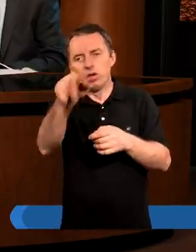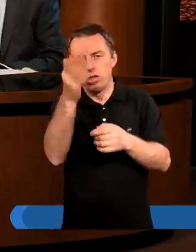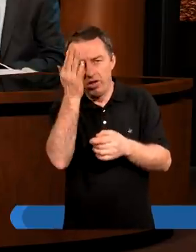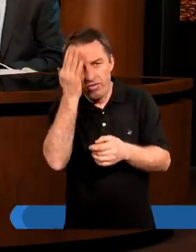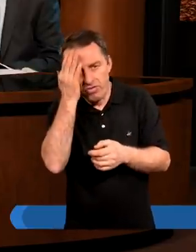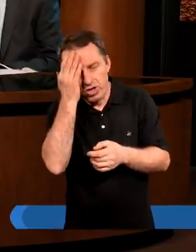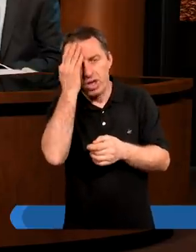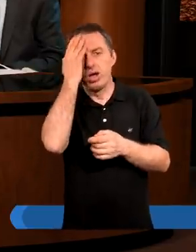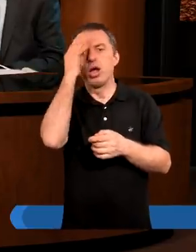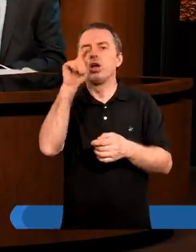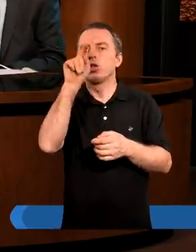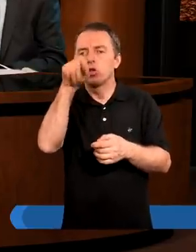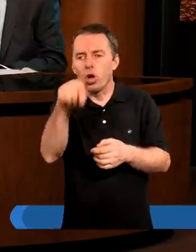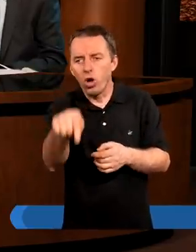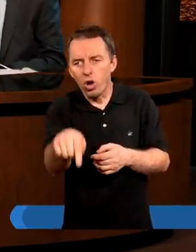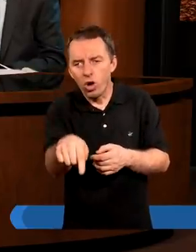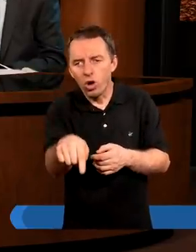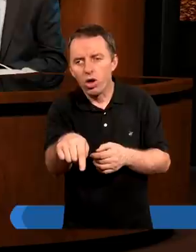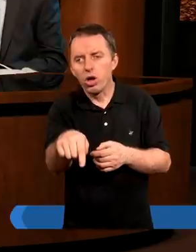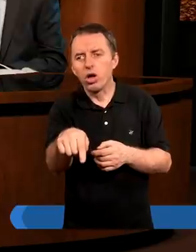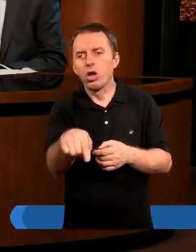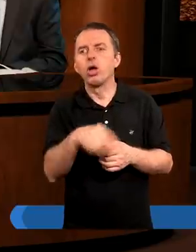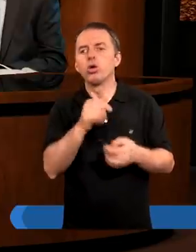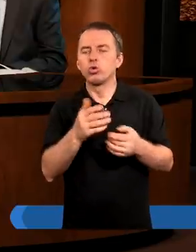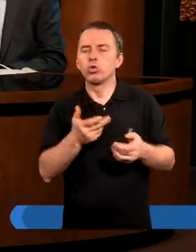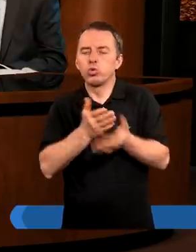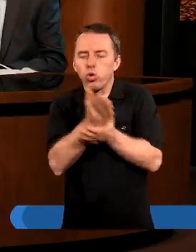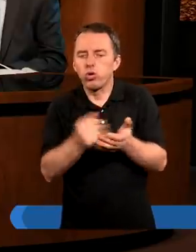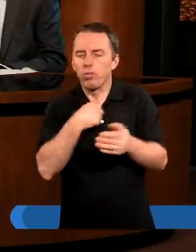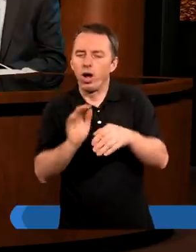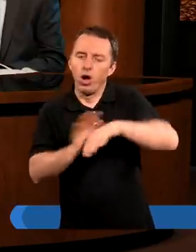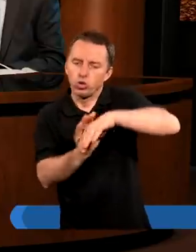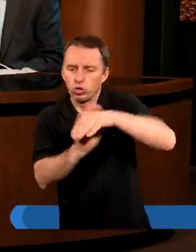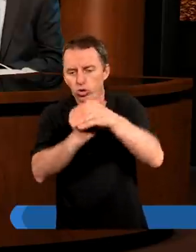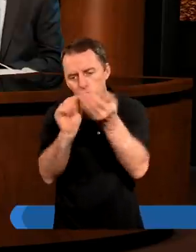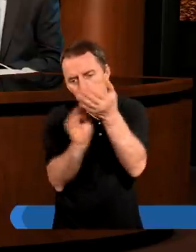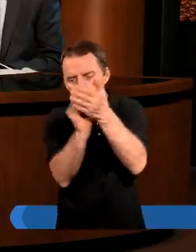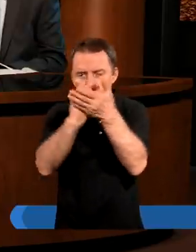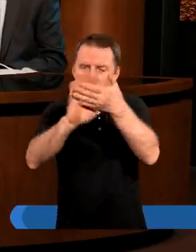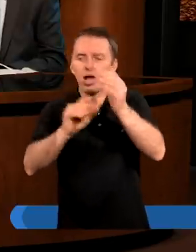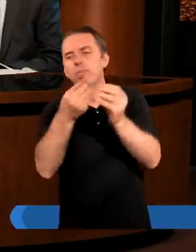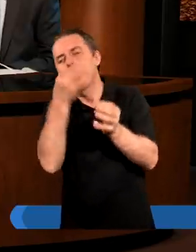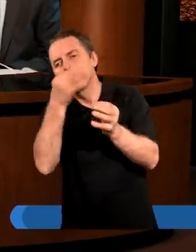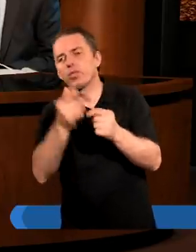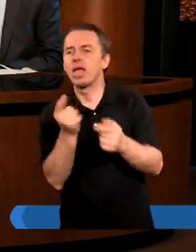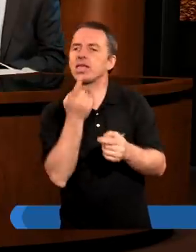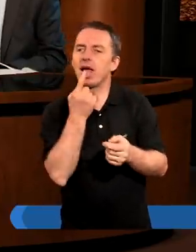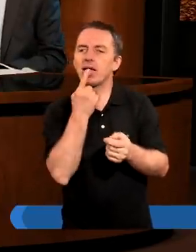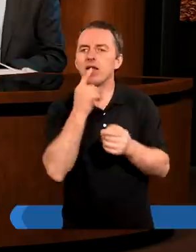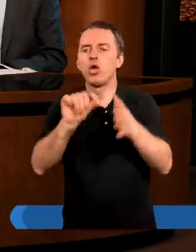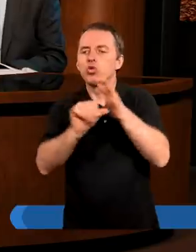Ty wiesz, że to służy mojemu oszlifowaniu, jeżeli by tak mówić językiem